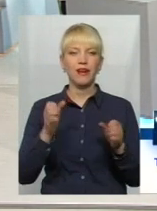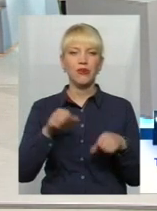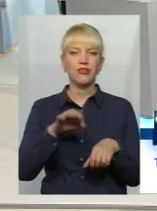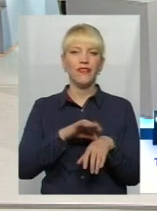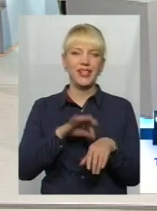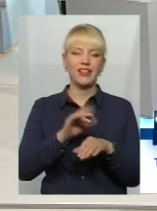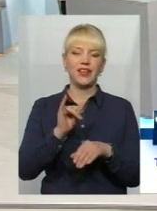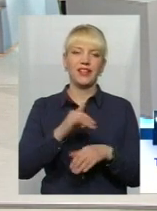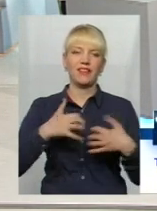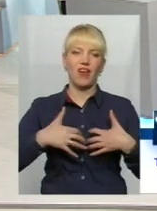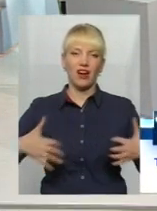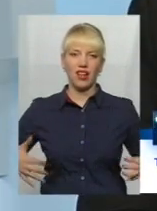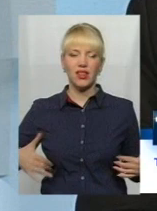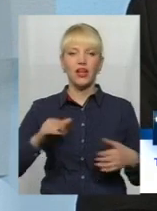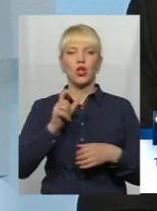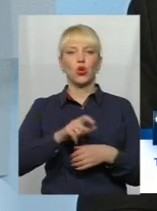тварини, і люди.